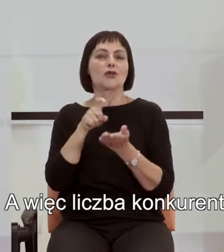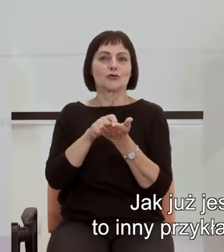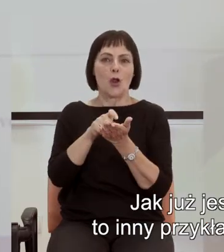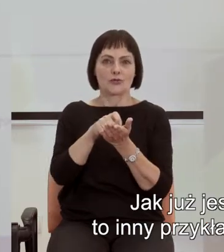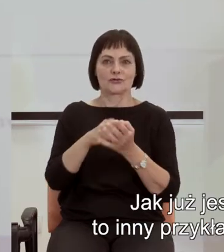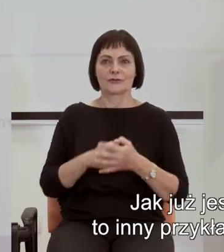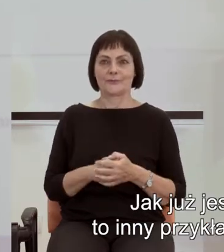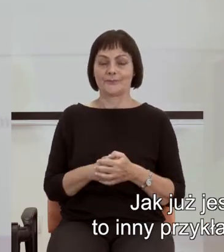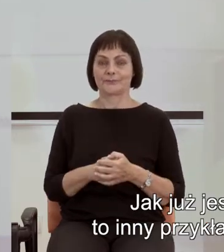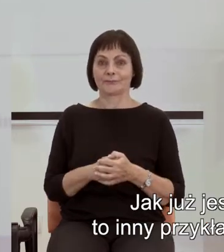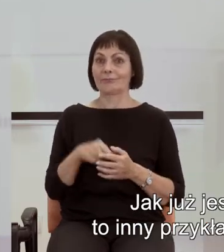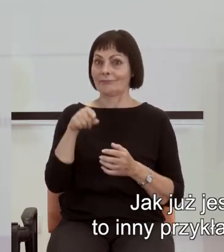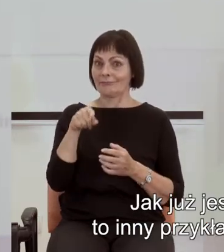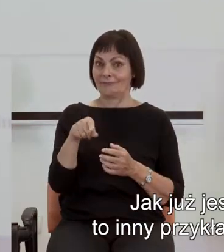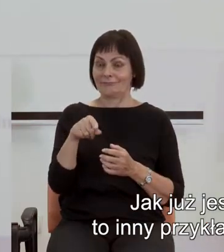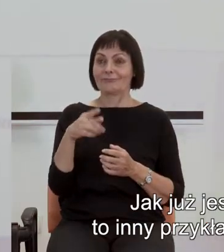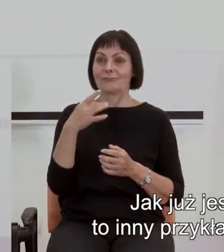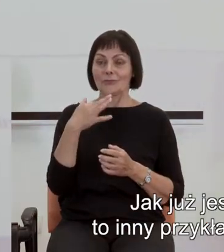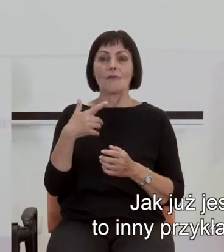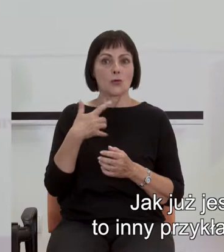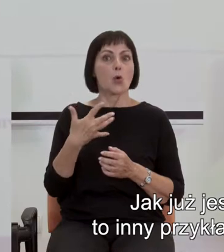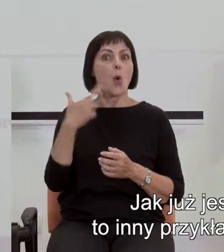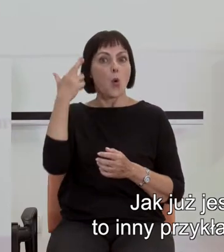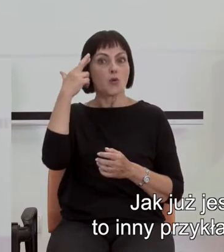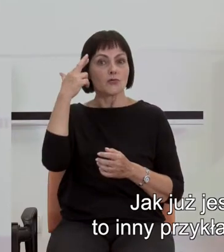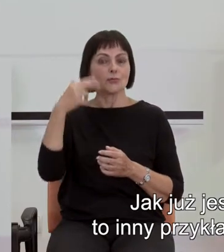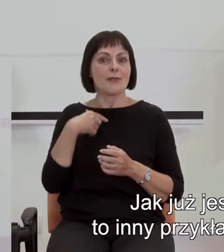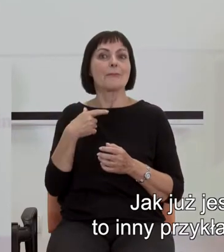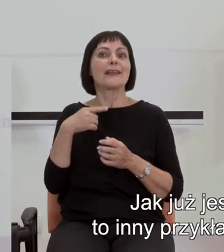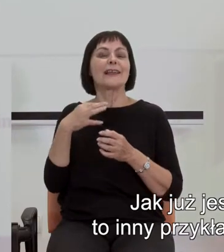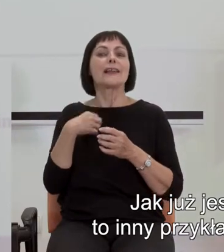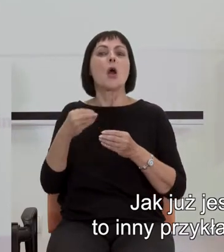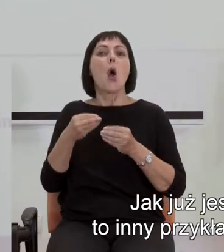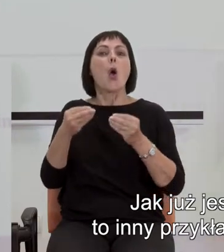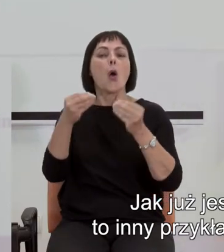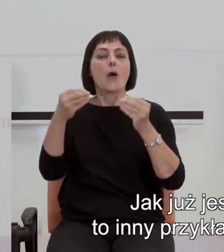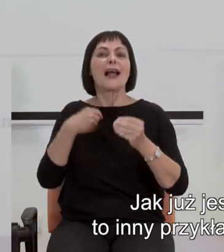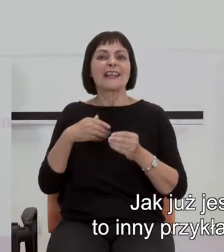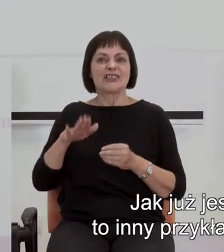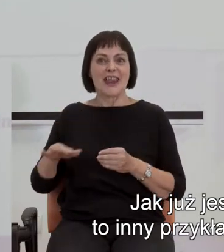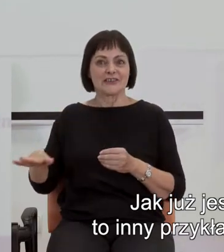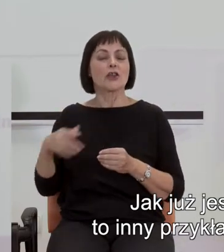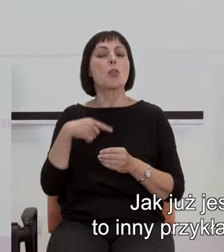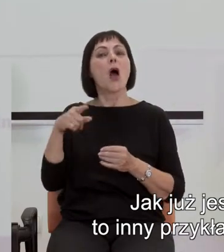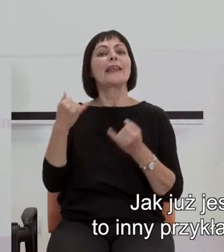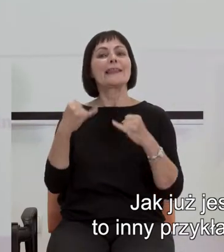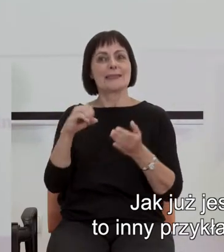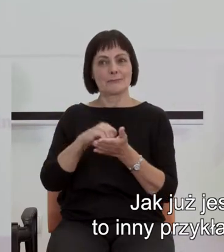Jak już jesteśmy przy szeroko rozumianej reprodukcji, to inny przykład, ale